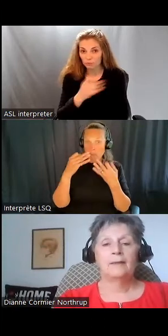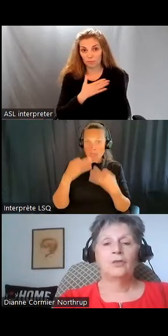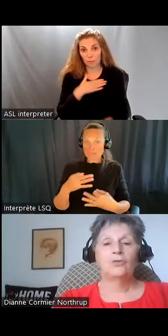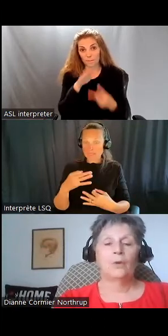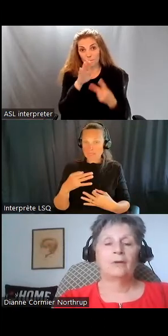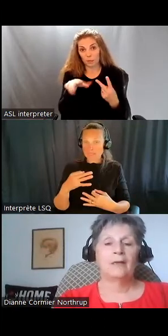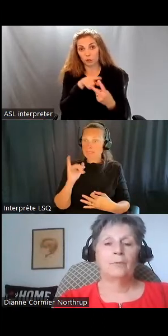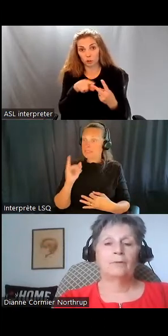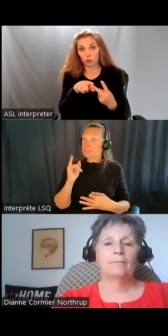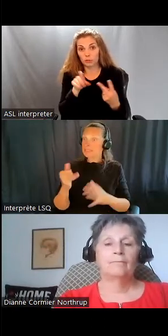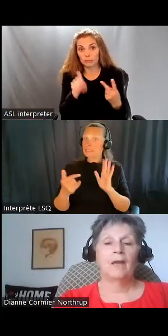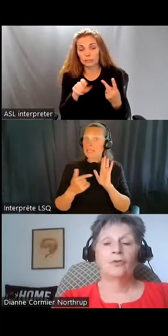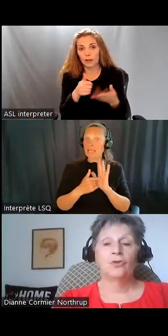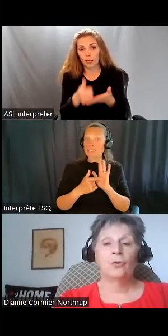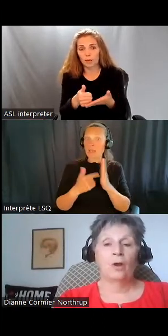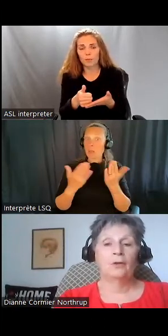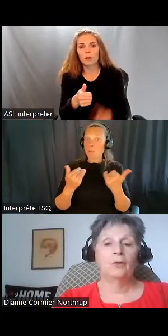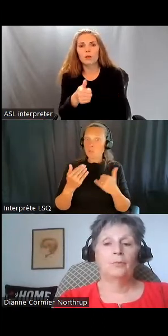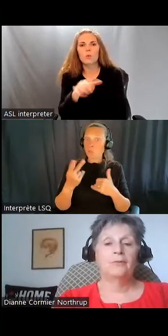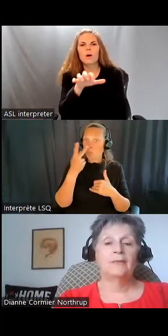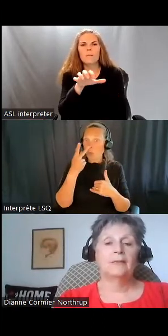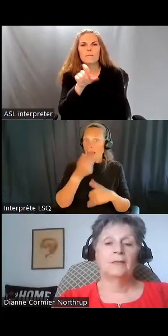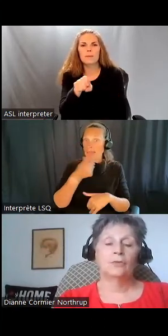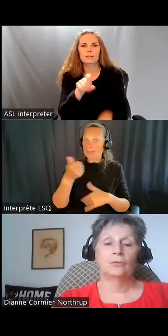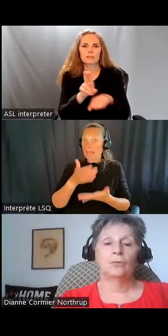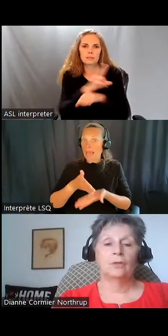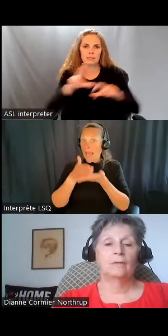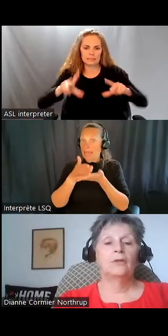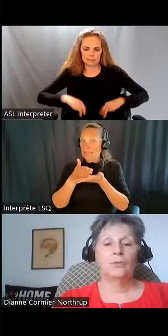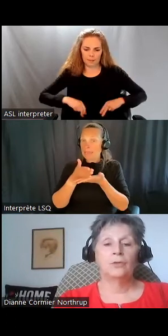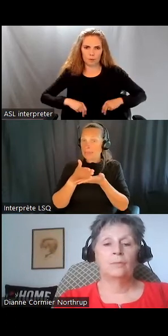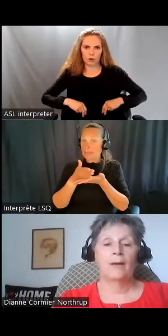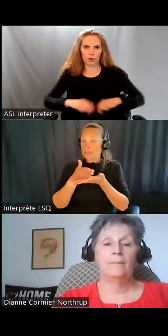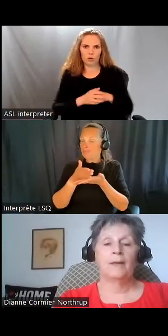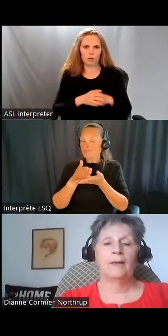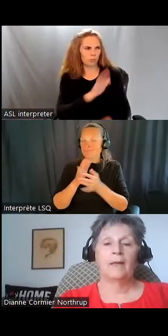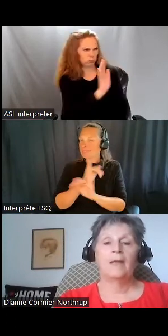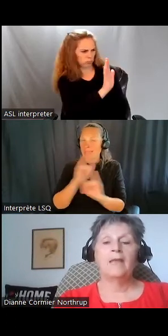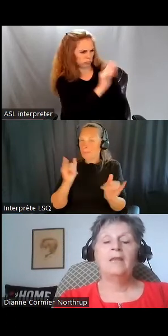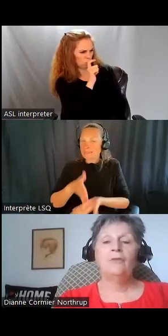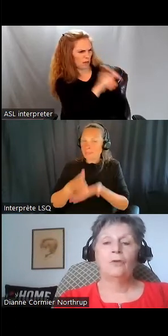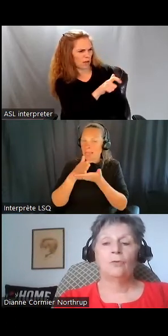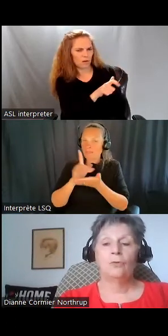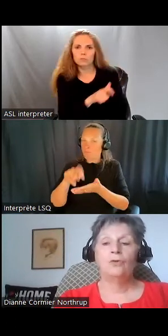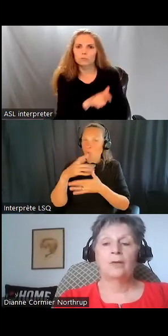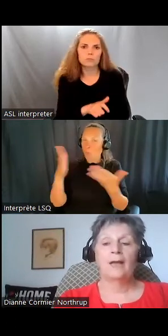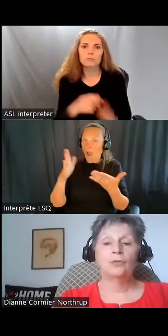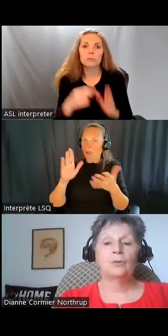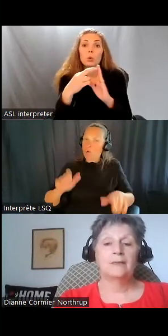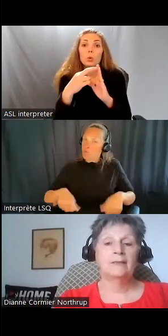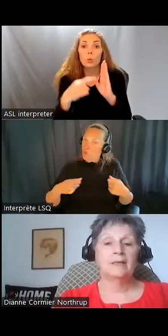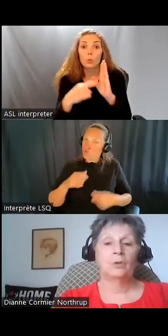mes enfants, il faut automatiquement porter une couche et c'est la règle et il faut la respecter